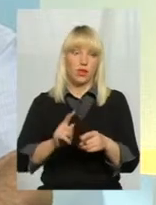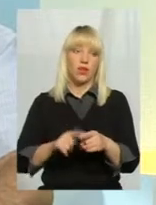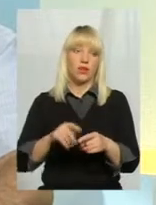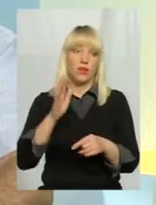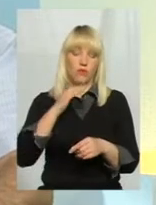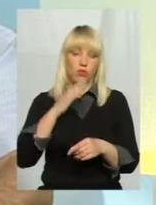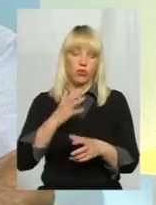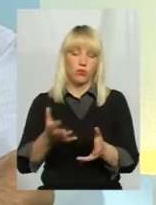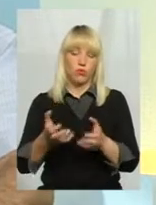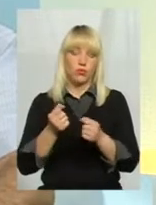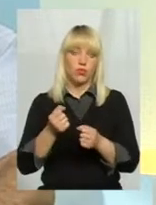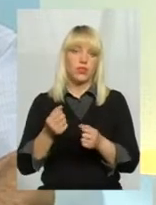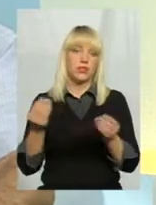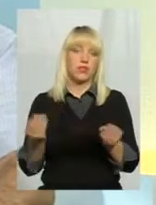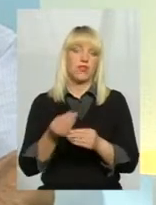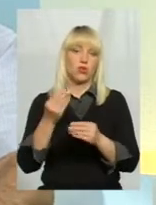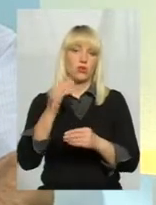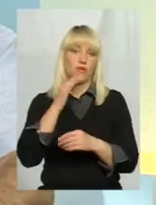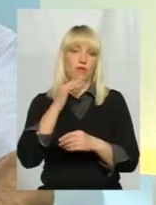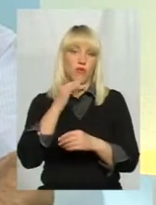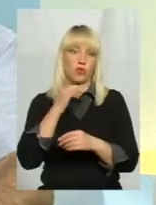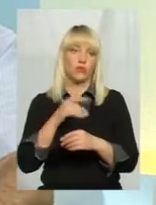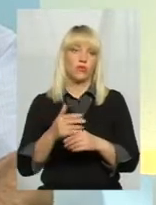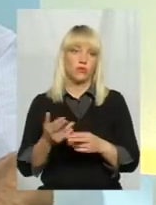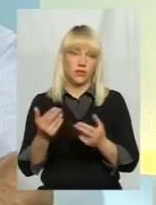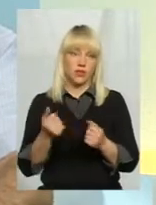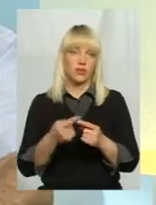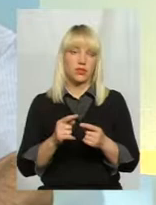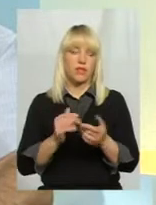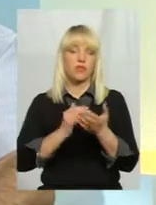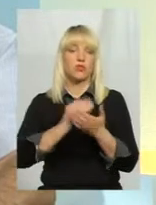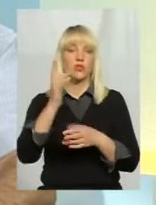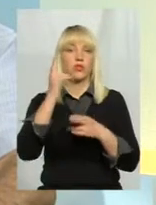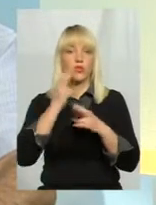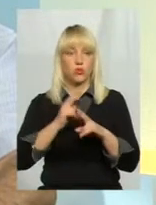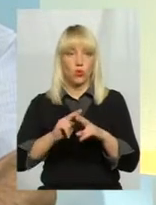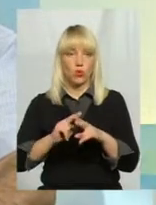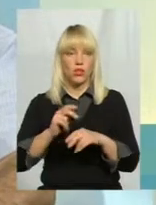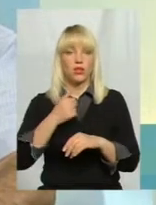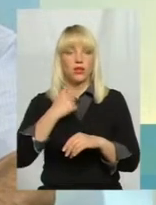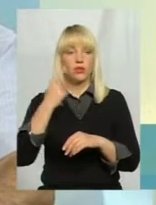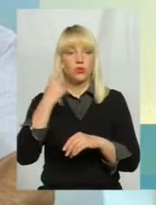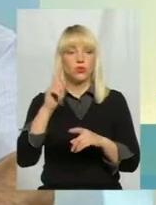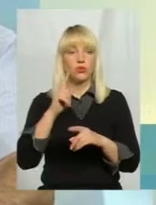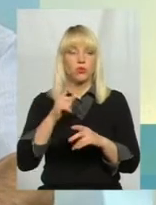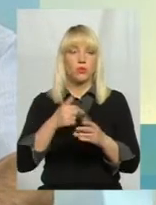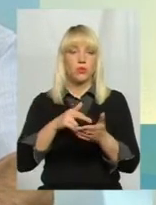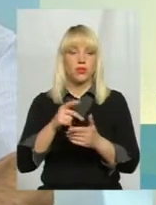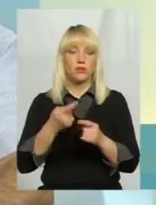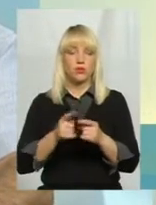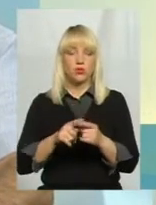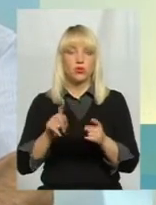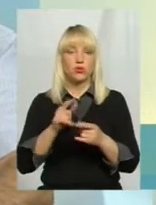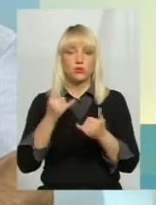свіжу воду, поповнюють там. В принципі, да, це високий технологій. Ми, я так думаю, теж прийдемо до цього, тому що ми бачимо вже